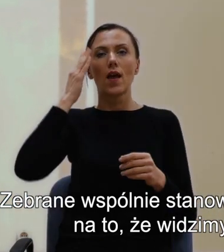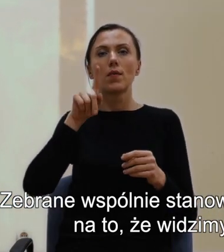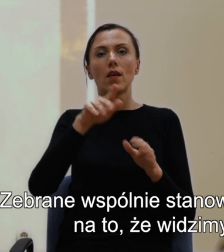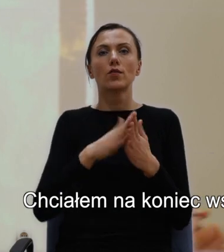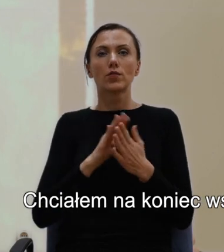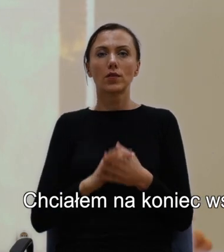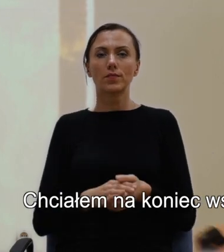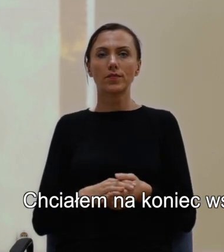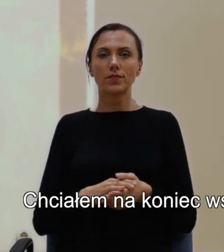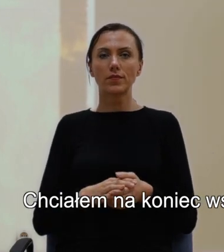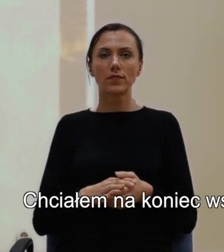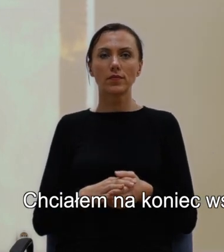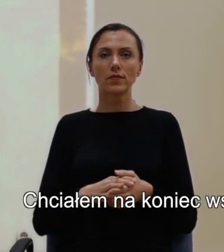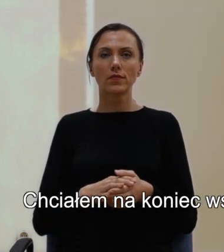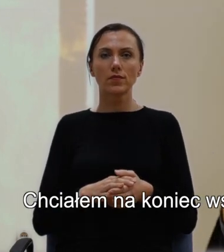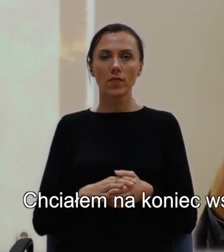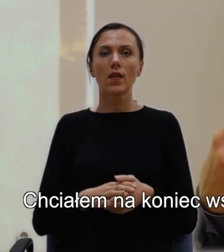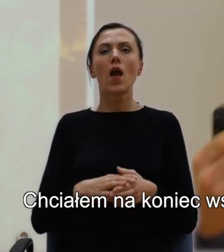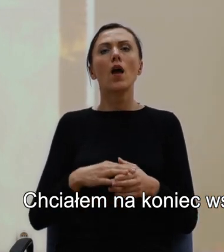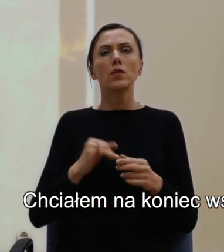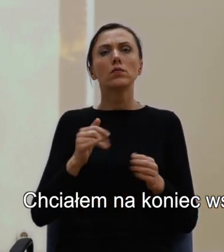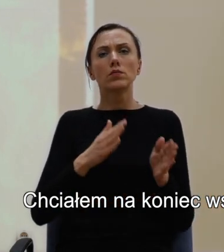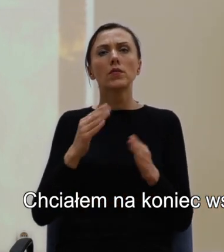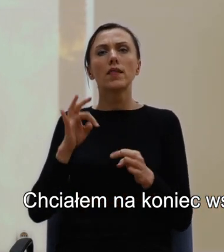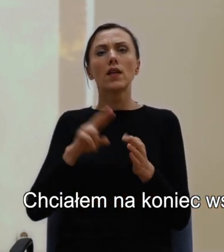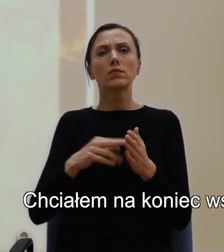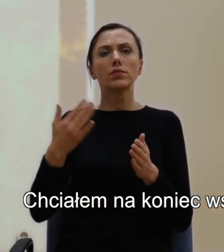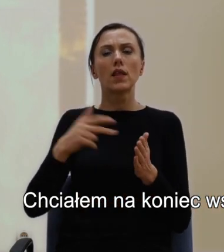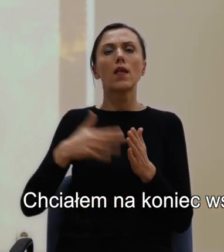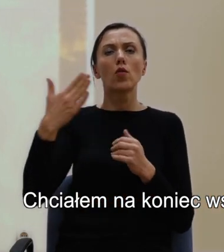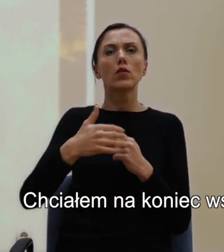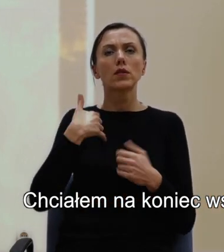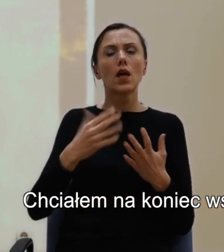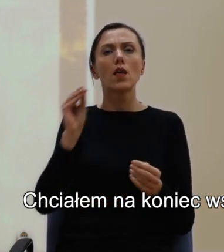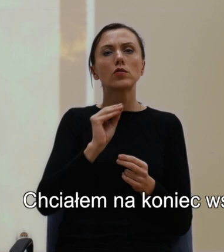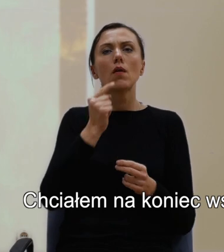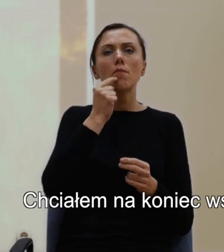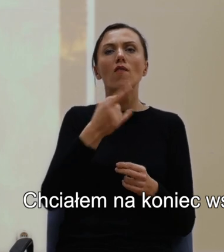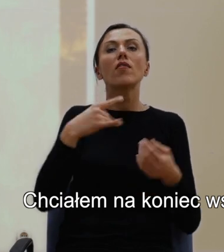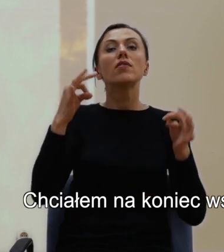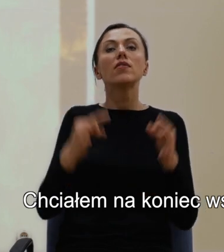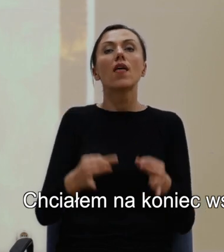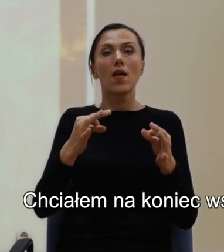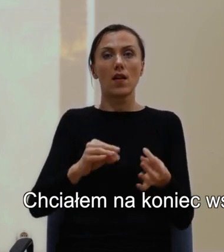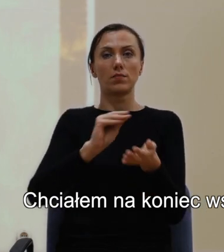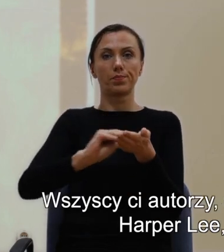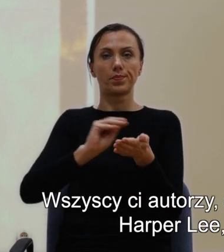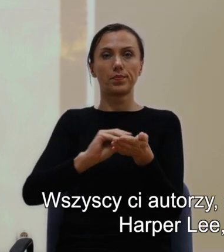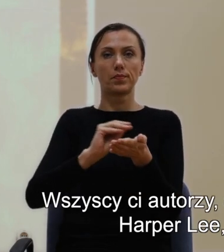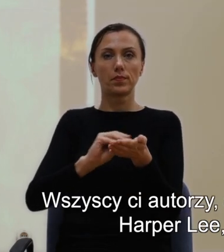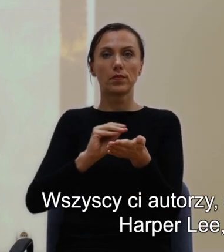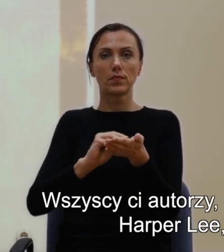Przechodząc troszkę, chciałem na koniec wspomnieć współczesną pisarkę piszącą o południu.